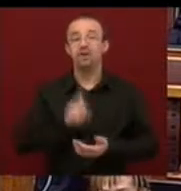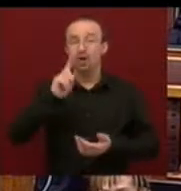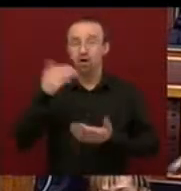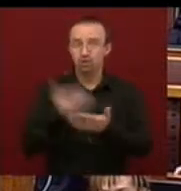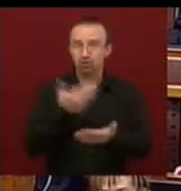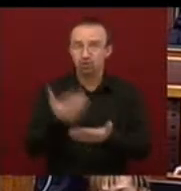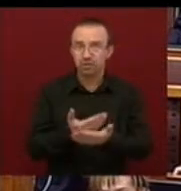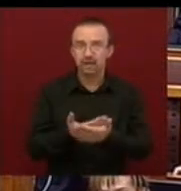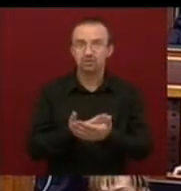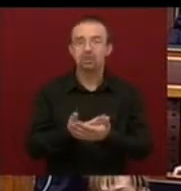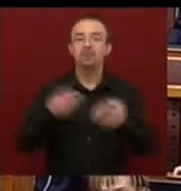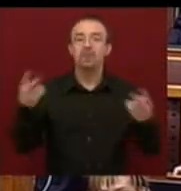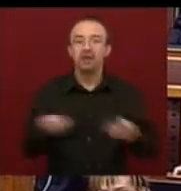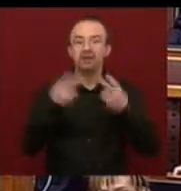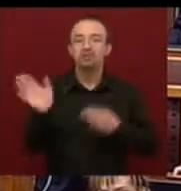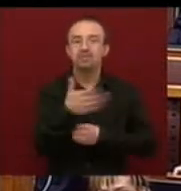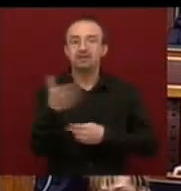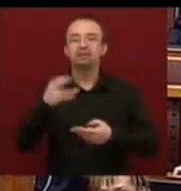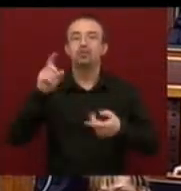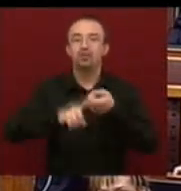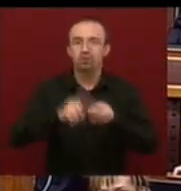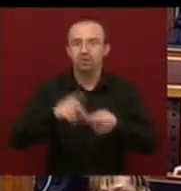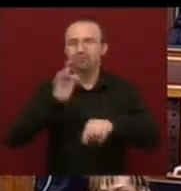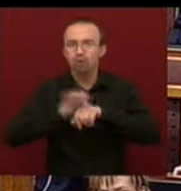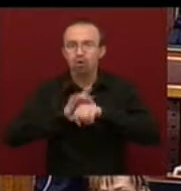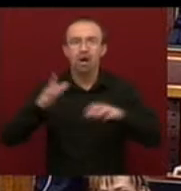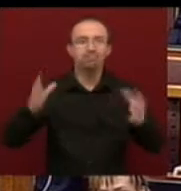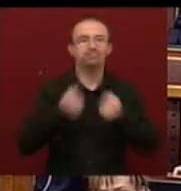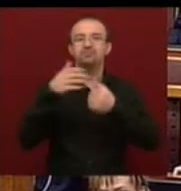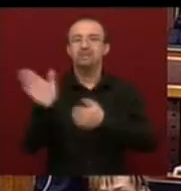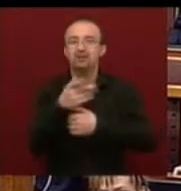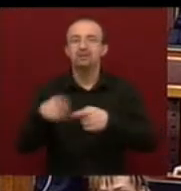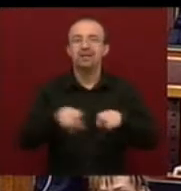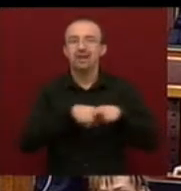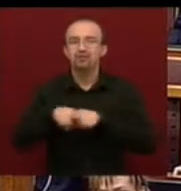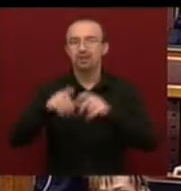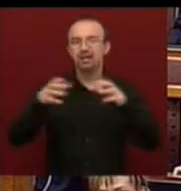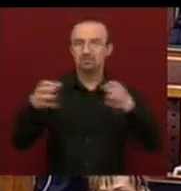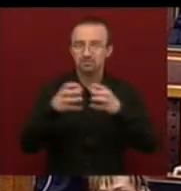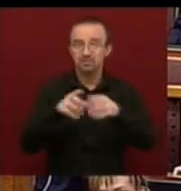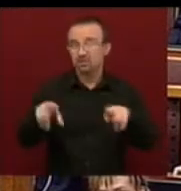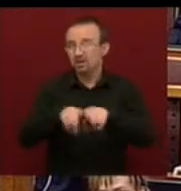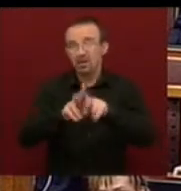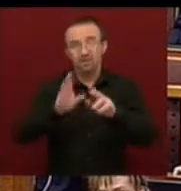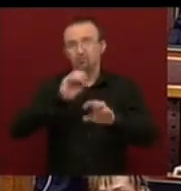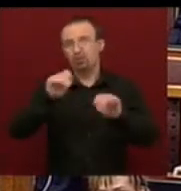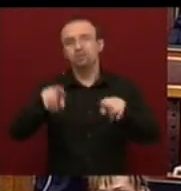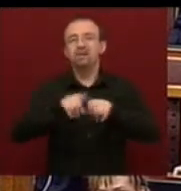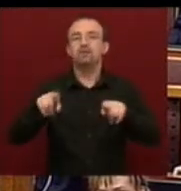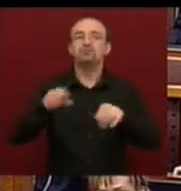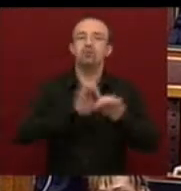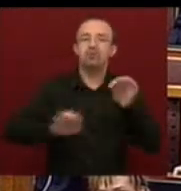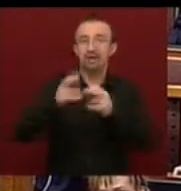Hogyha szükséges, keressünk nemzetközi kapcsolatokat. Próbáljunk meg teremteni nemzetközi egységfrontot. Azon hasonló, van jó pár ilyen ország,